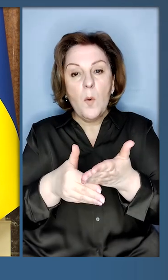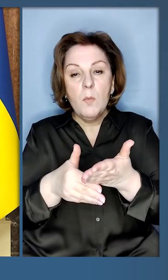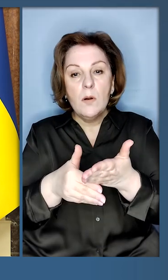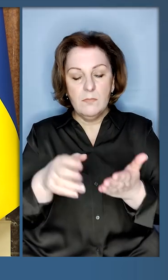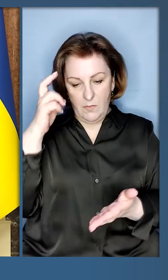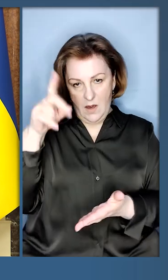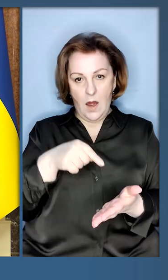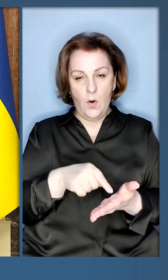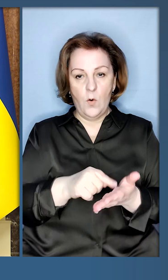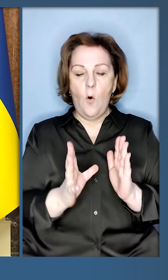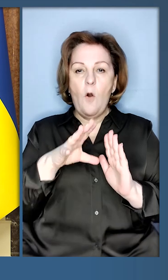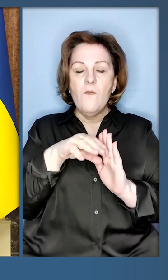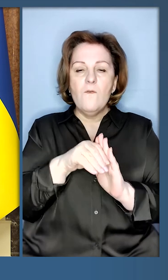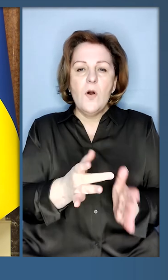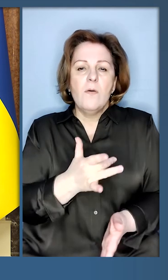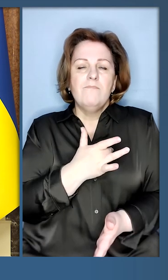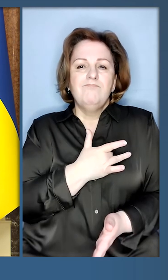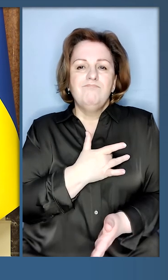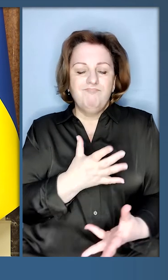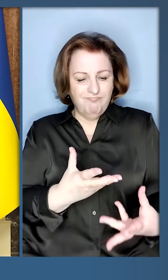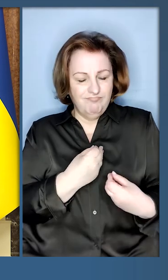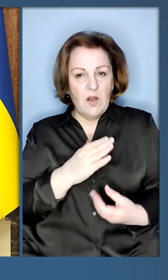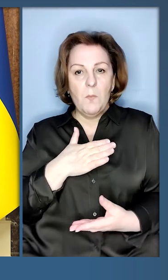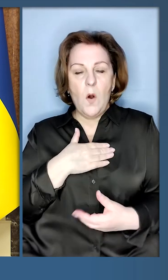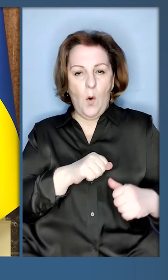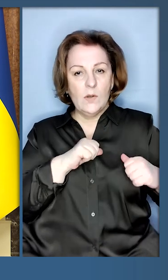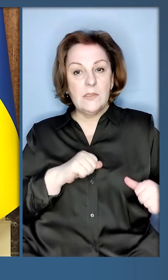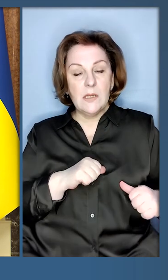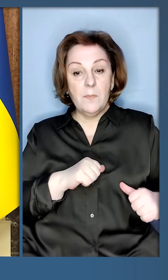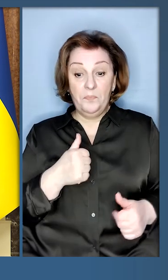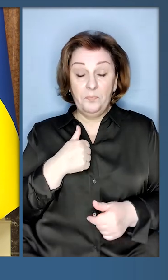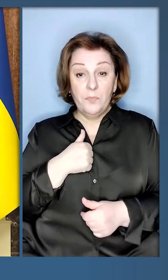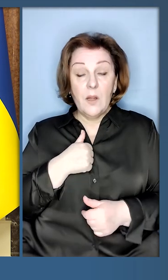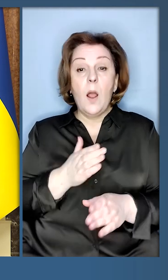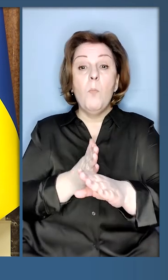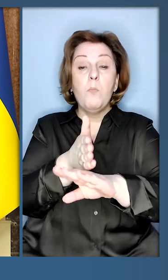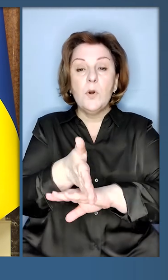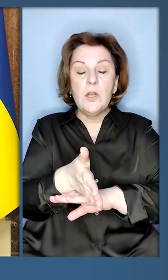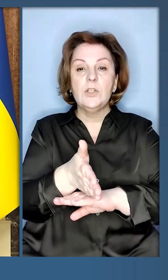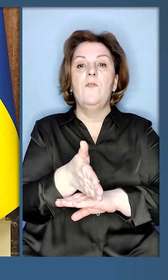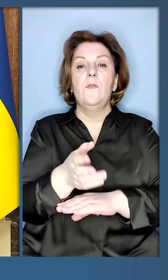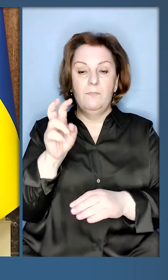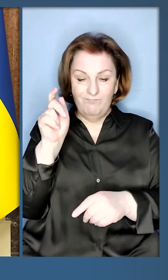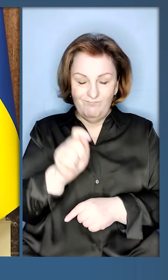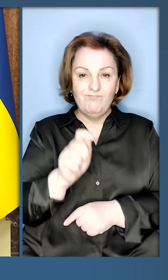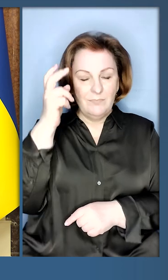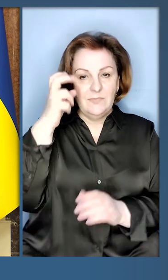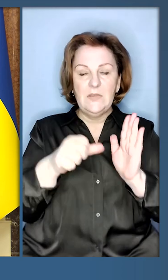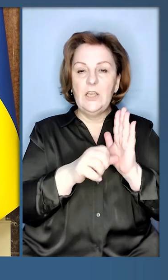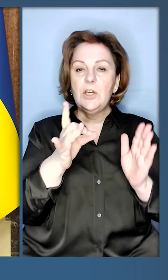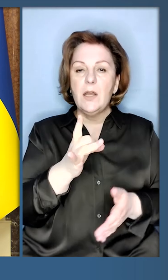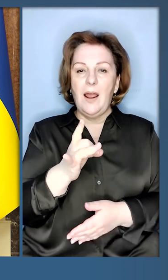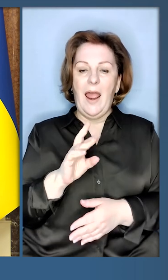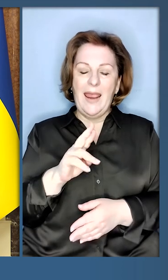Київ увійшов до мого серця. Я приїздив до Києва шість разів як віце